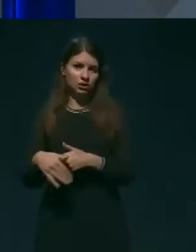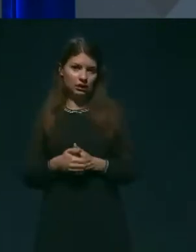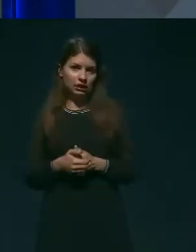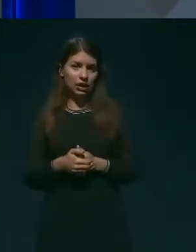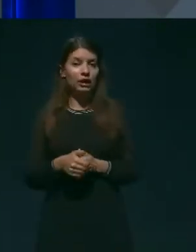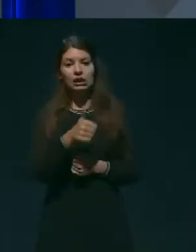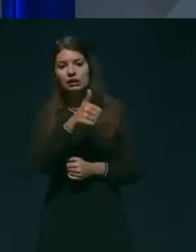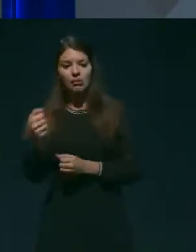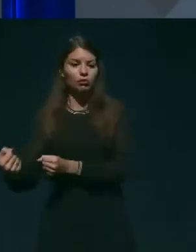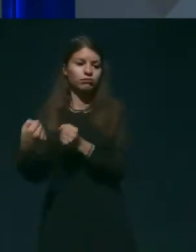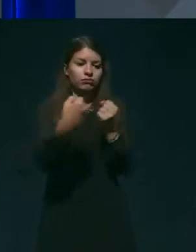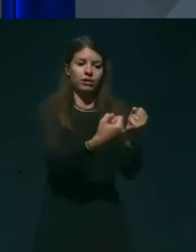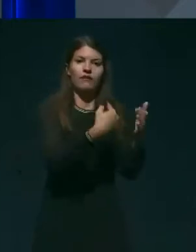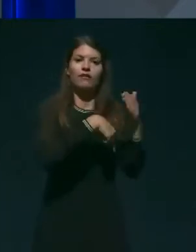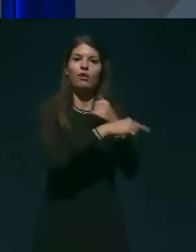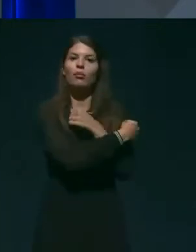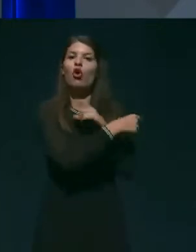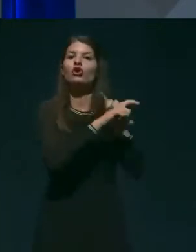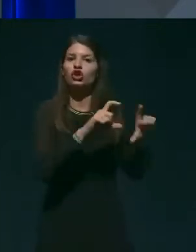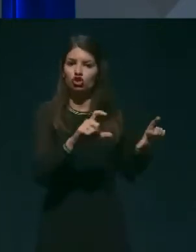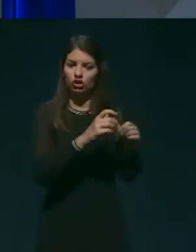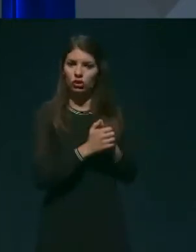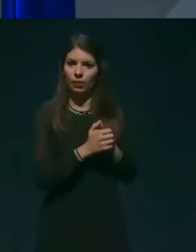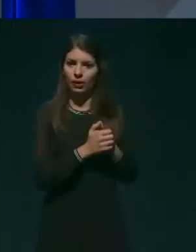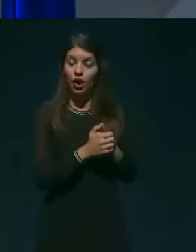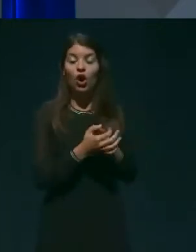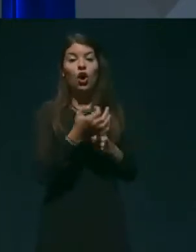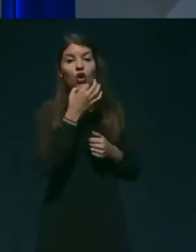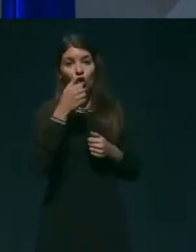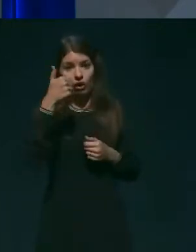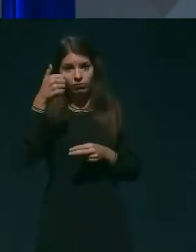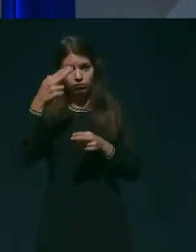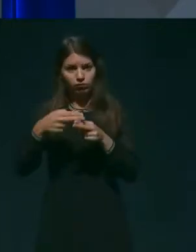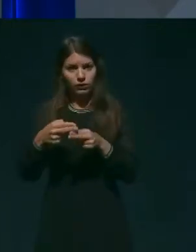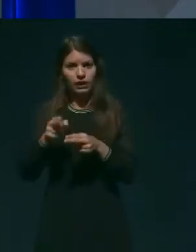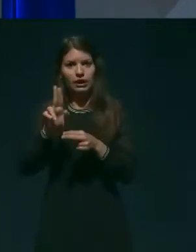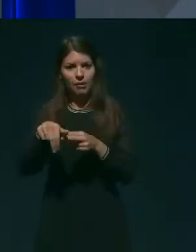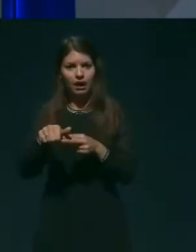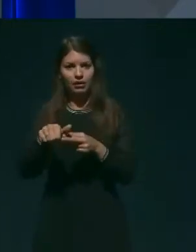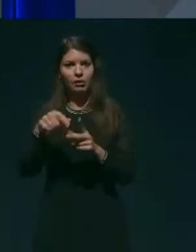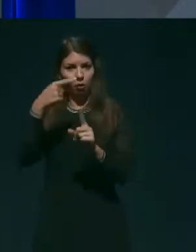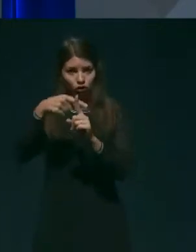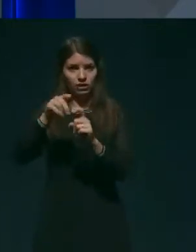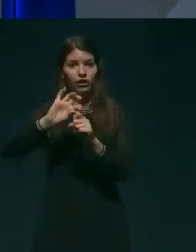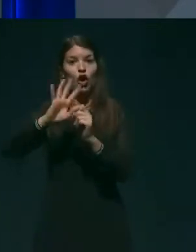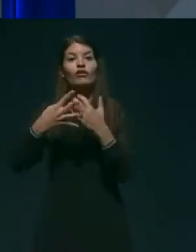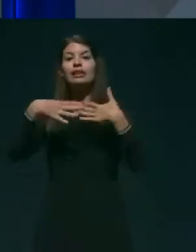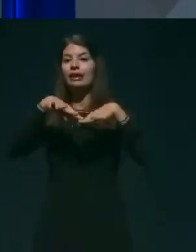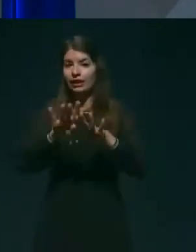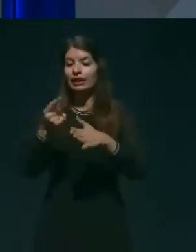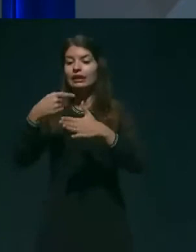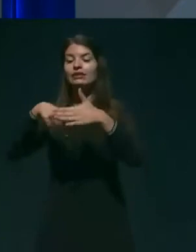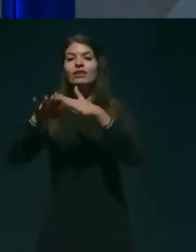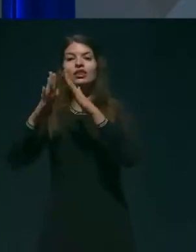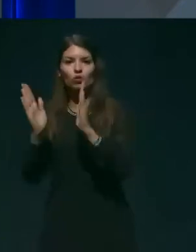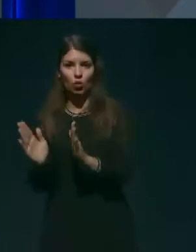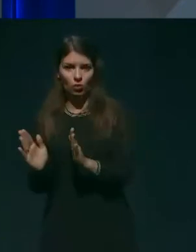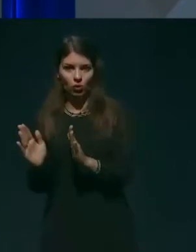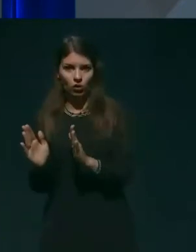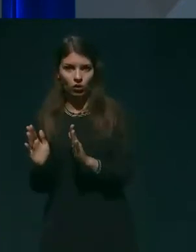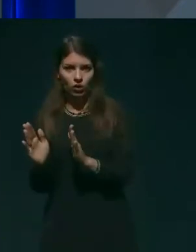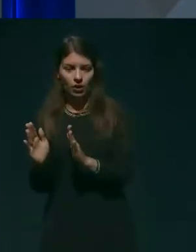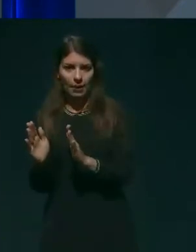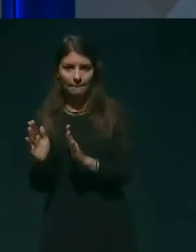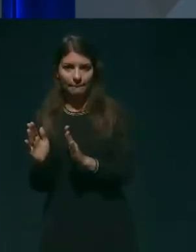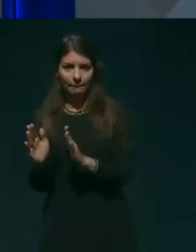vozili v bolnišnico. Namreč, ko imate vi obolelega v domu, ko je okužen, ko je dokazan pozitiven, veste, ta prv tajnuta, posmekna in kihne test